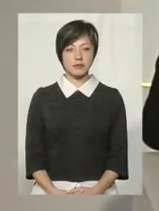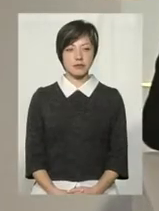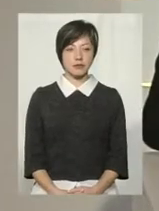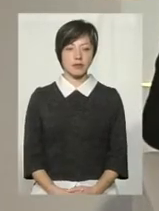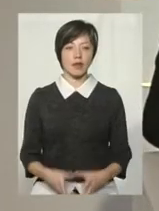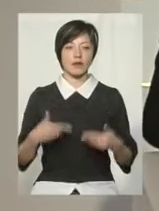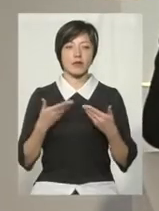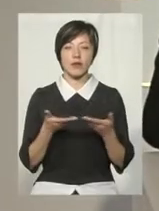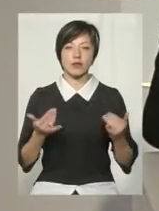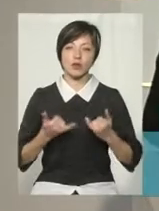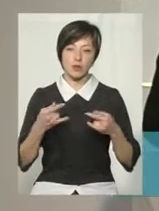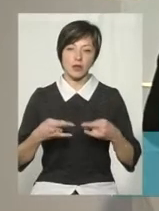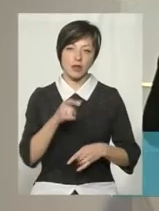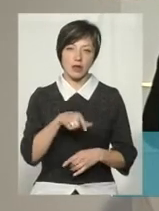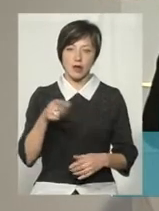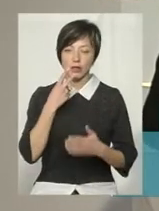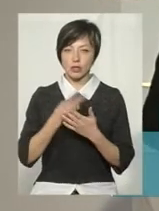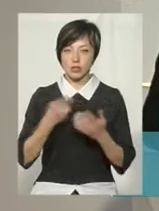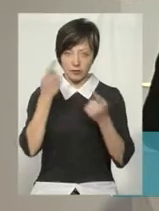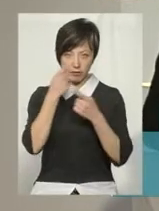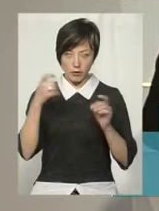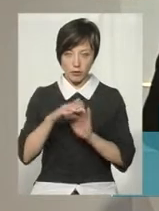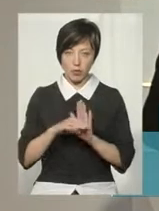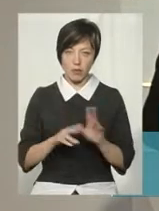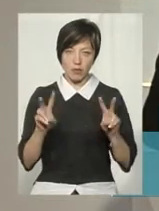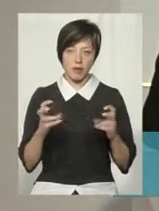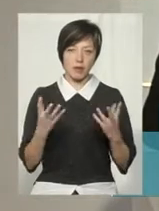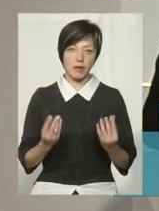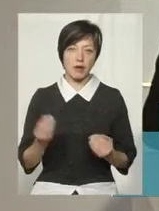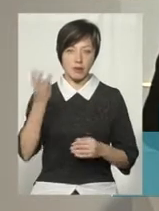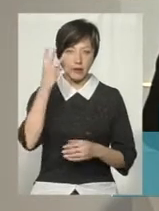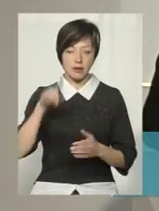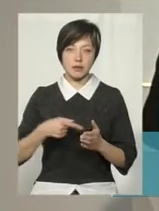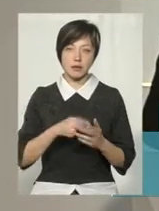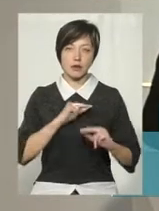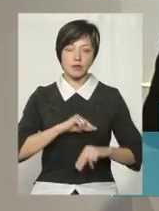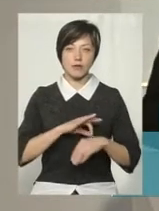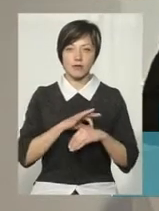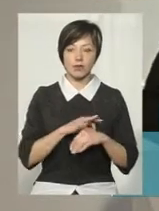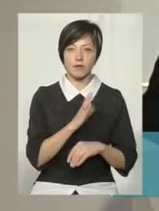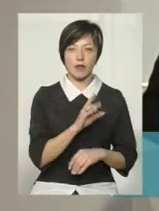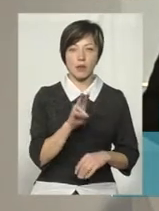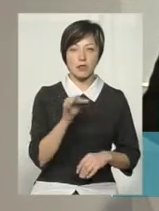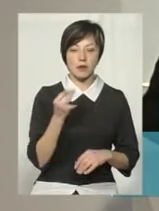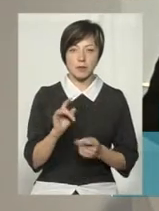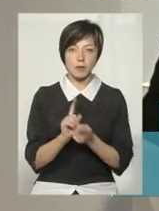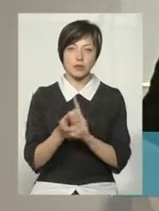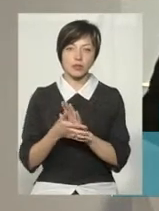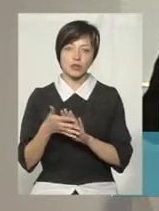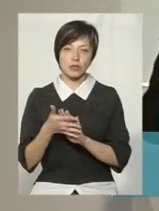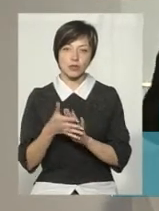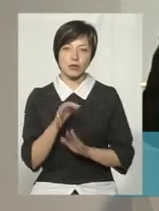Вітаю вас, шановні телеглядачі. В ефірі програма «Тема дня Хмельницький». В студії працюють ведучий Віталій Постемський та